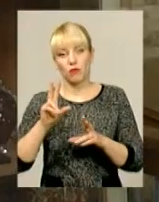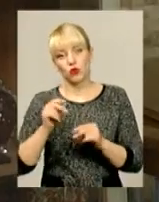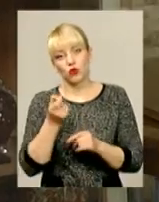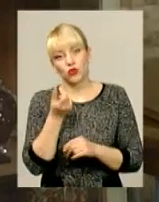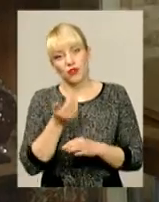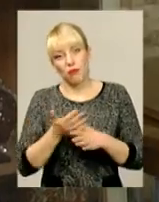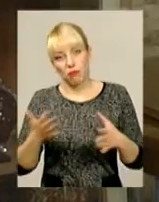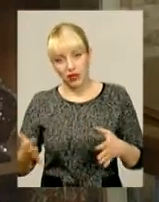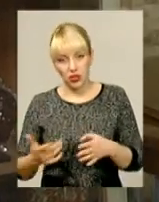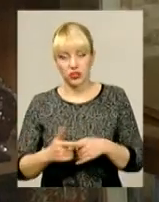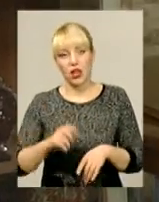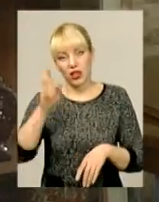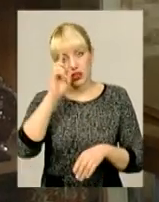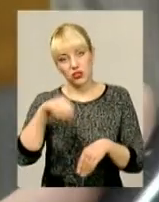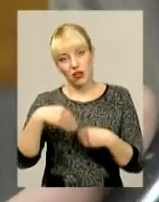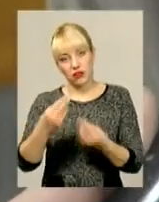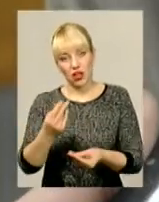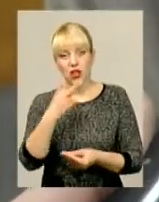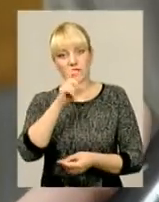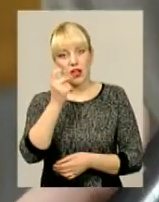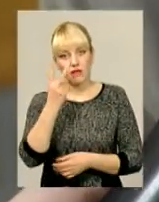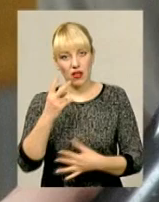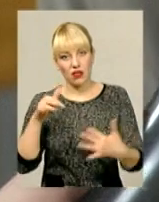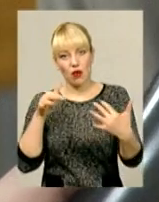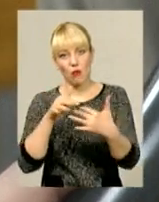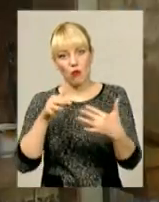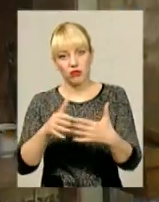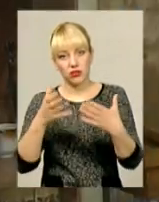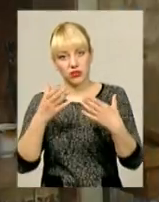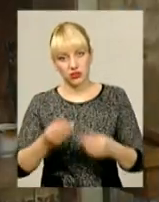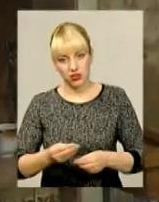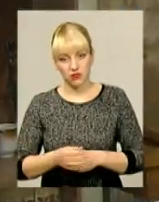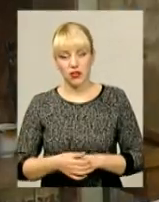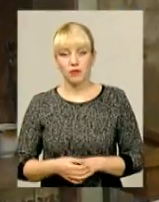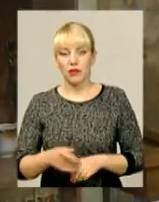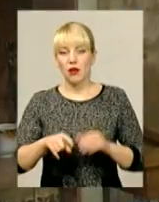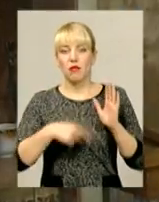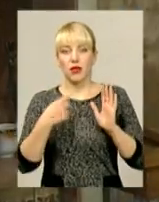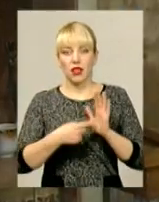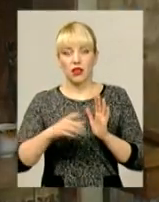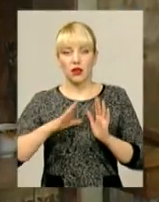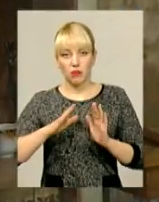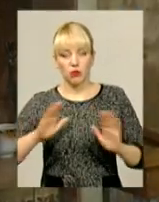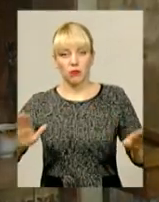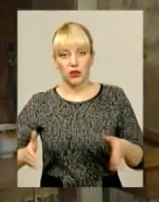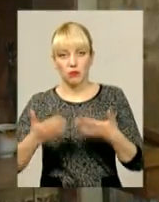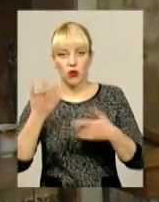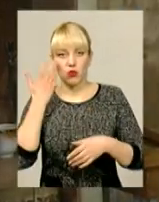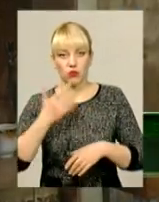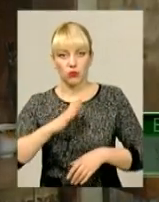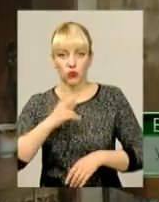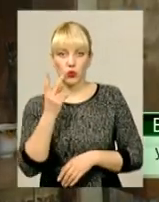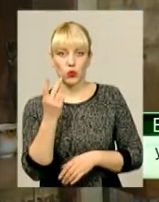його за Дебальцеве. Щоправда, йому зарахували лише два дні у пеклі. Питання ми піднімали, коли ми були другий раз в зоні АТО.